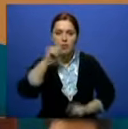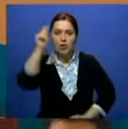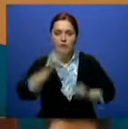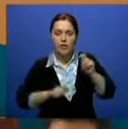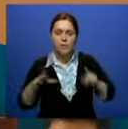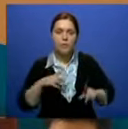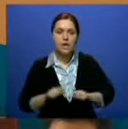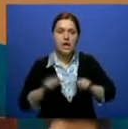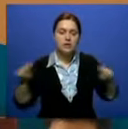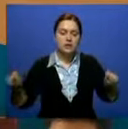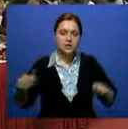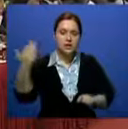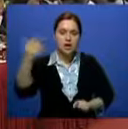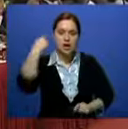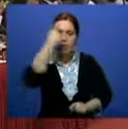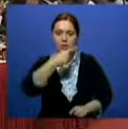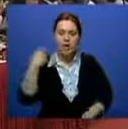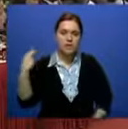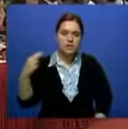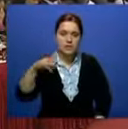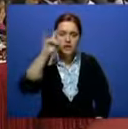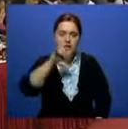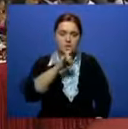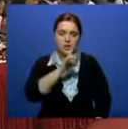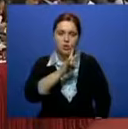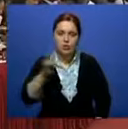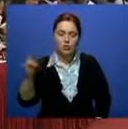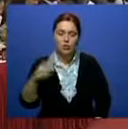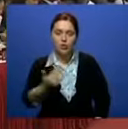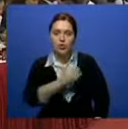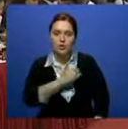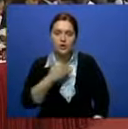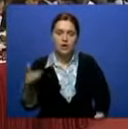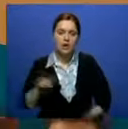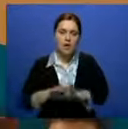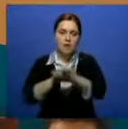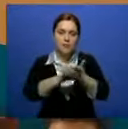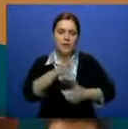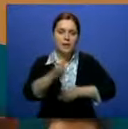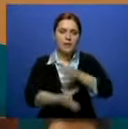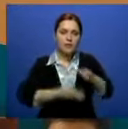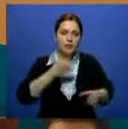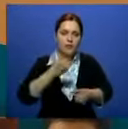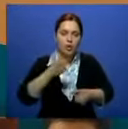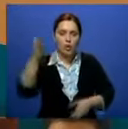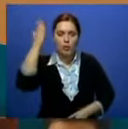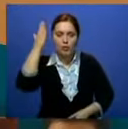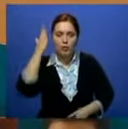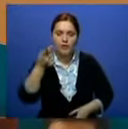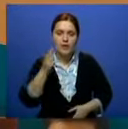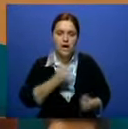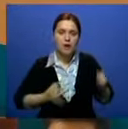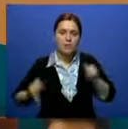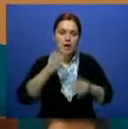создан по инициативе президента республики Казахстан в целях объединения мировых умов для обсуждения